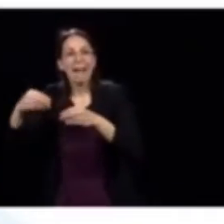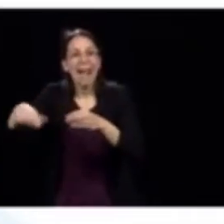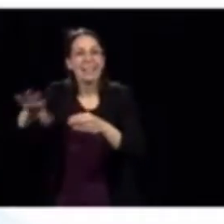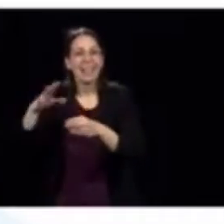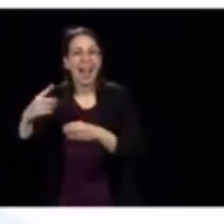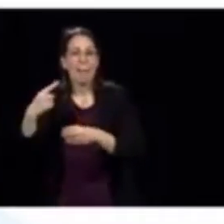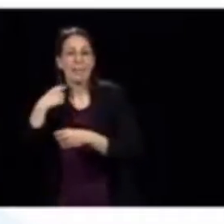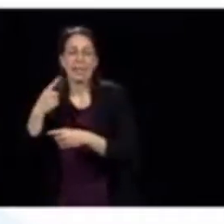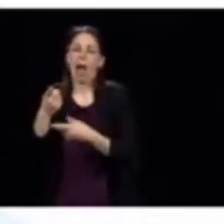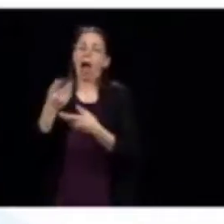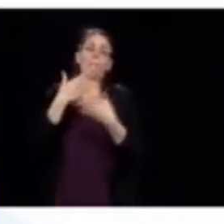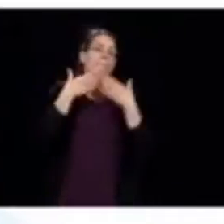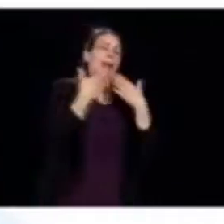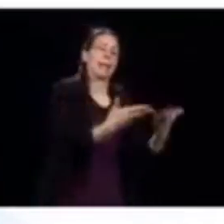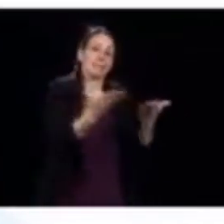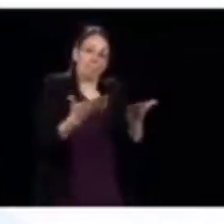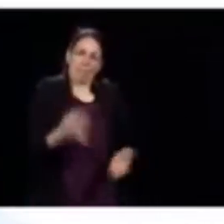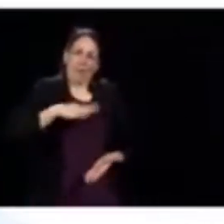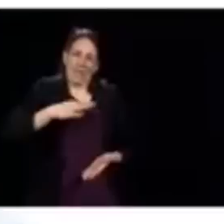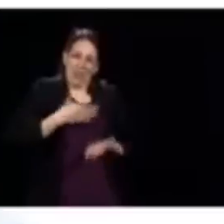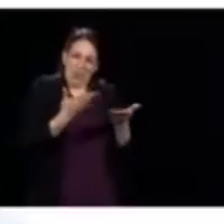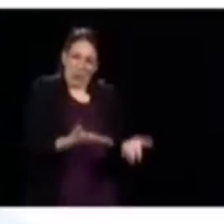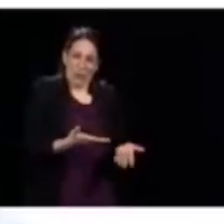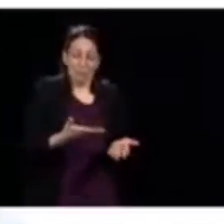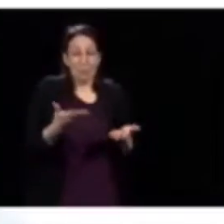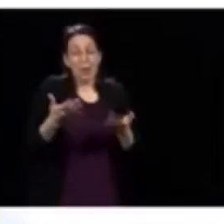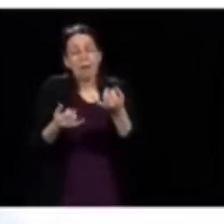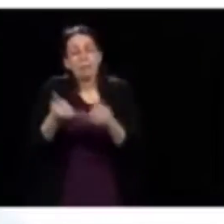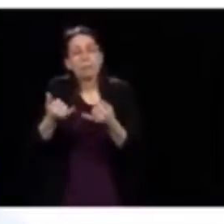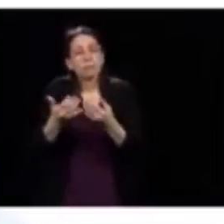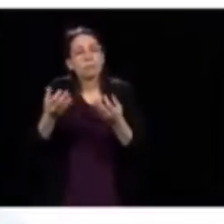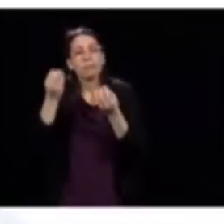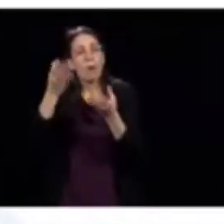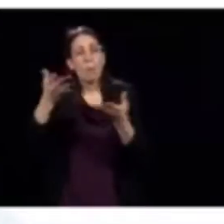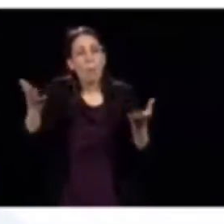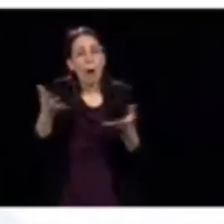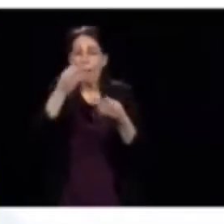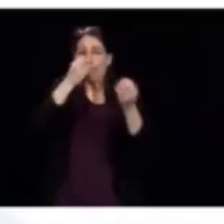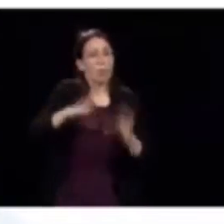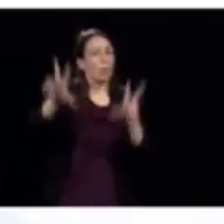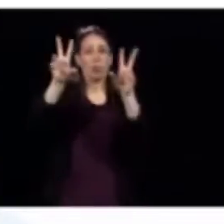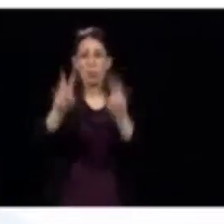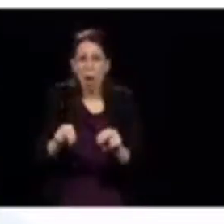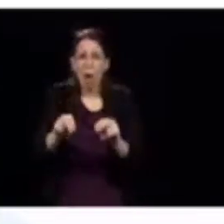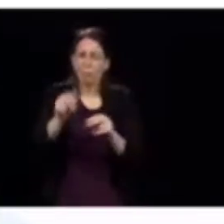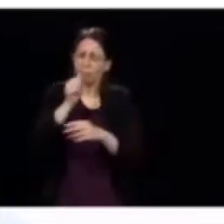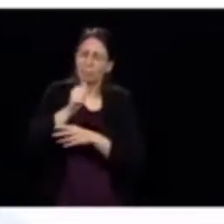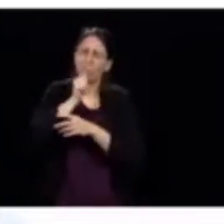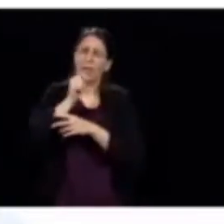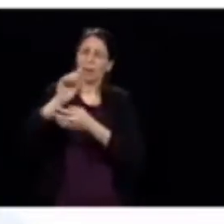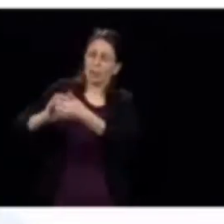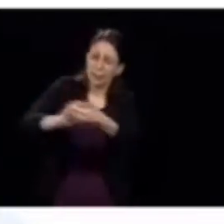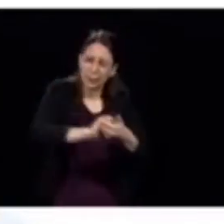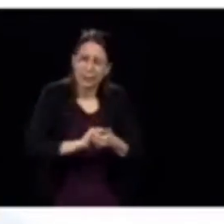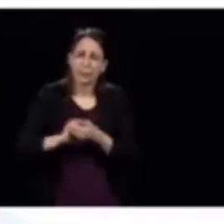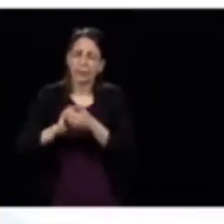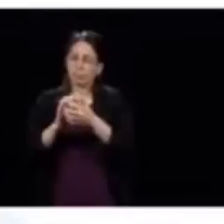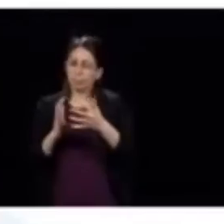du jour. Donc, je conclue en disant, il ne pas lâcher. On va s'en sortir ensemble.